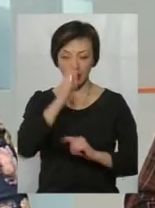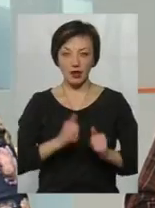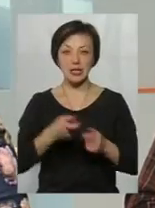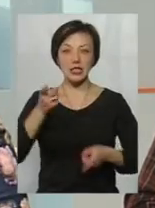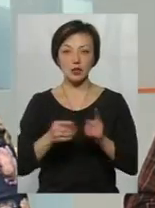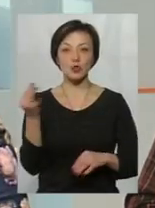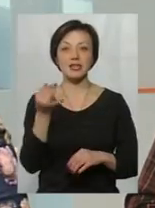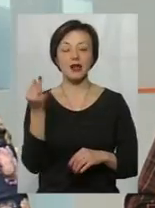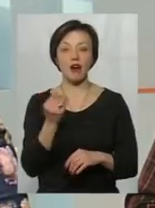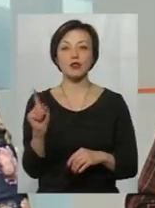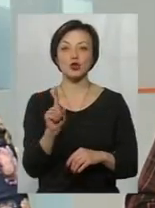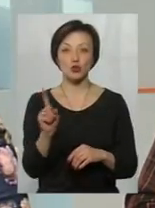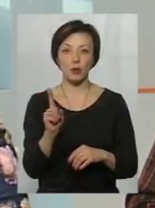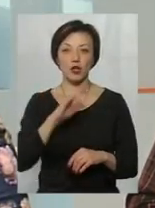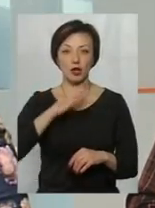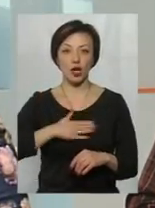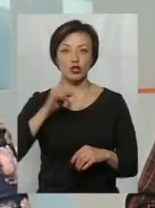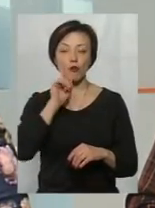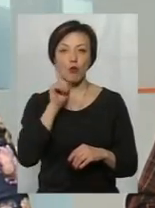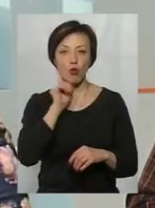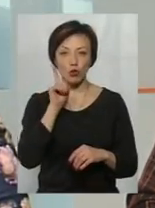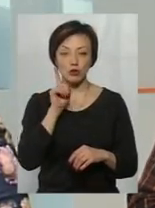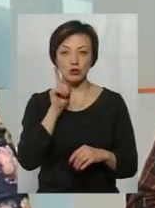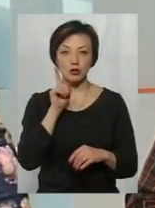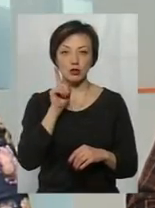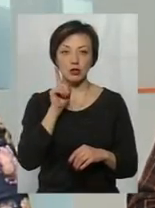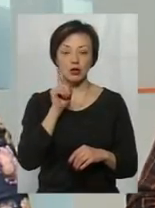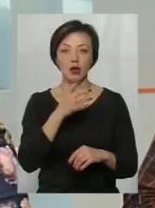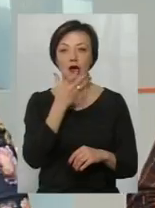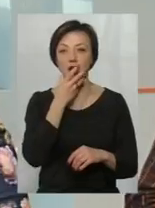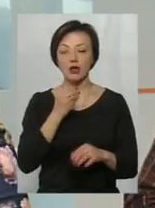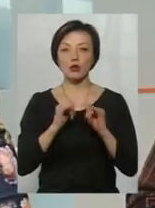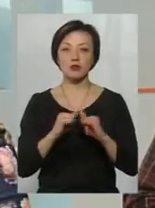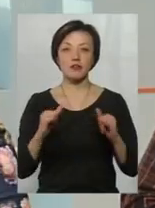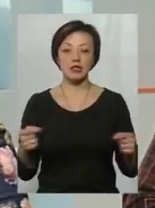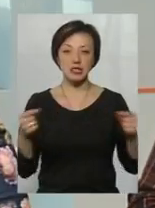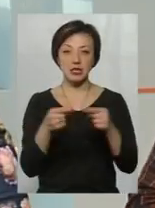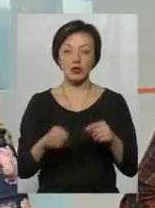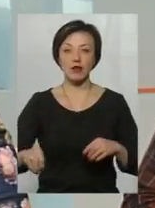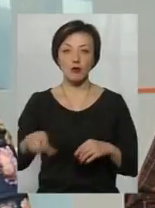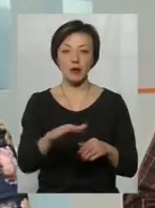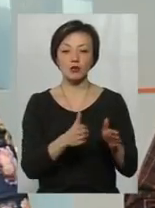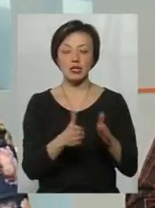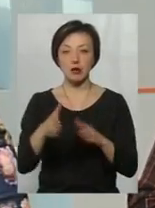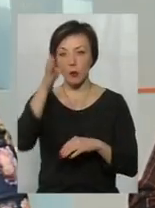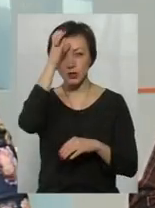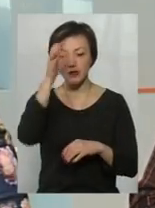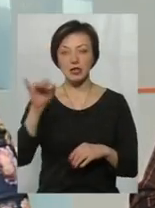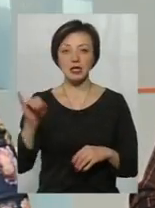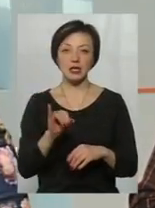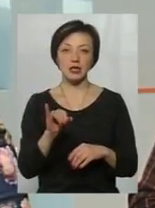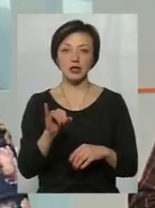зацікавлені, щоб наша молодь гарно розвивалася згідно європейської системи освіти і